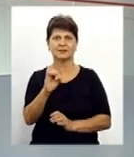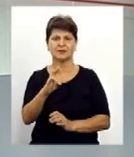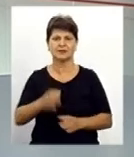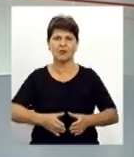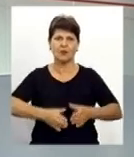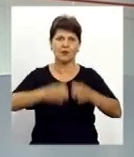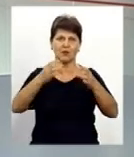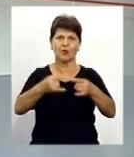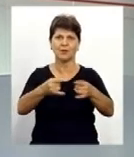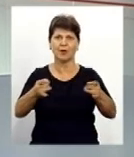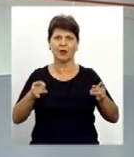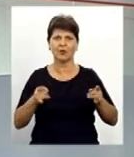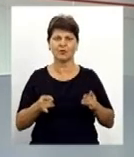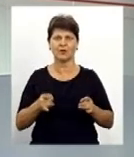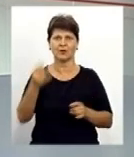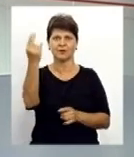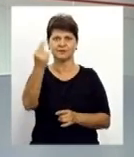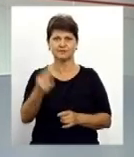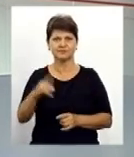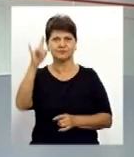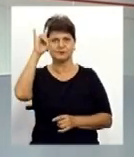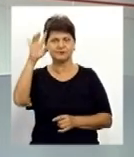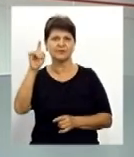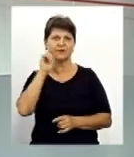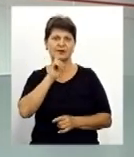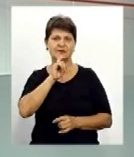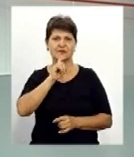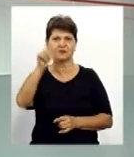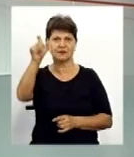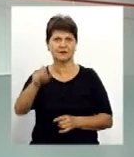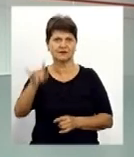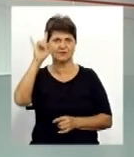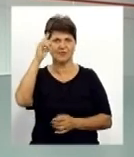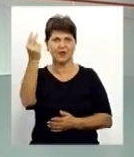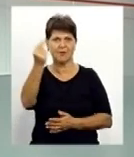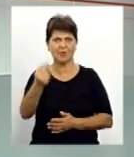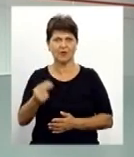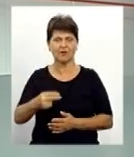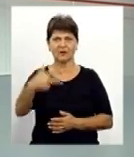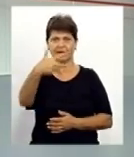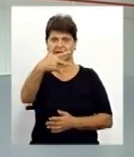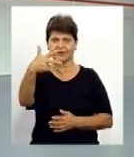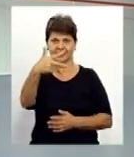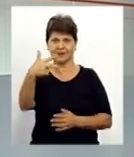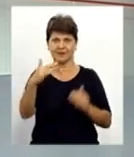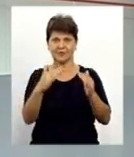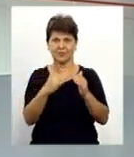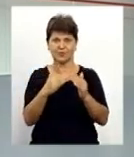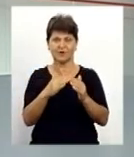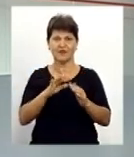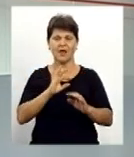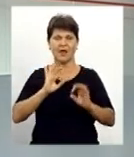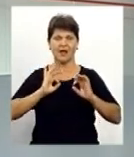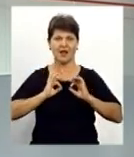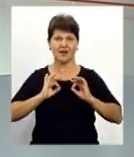балконів, за якими розташовані зображення відомих вінницьких особистостей, намалювали на третьому поверсі будівлі, де знаходиться адвокатура